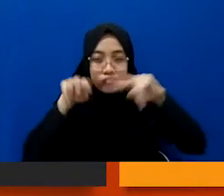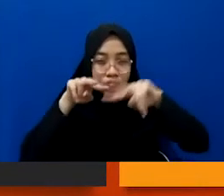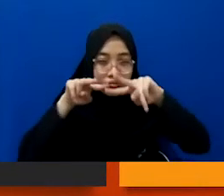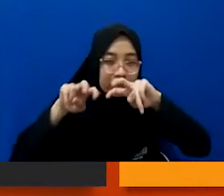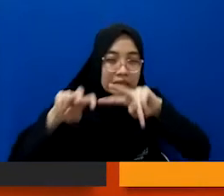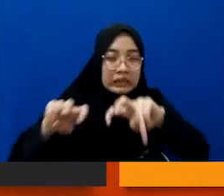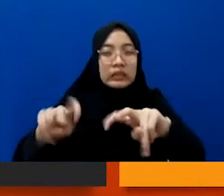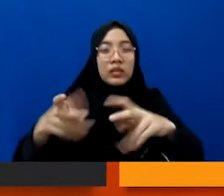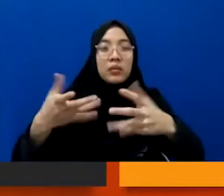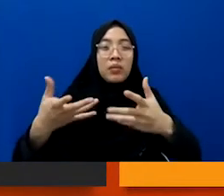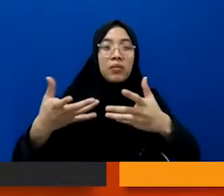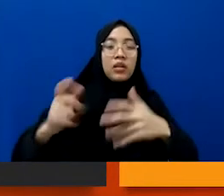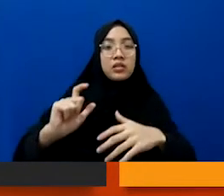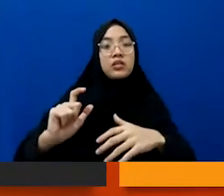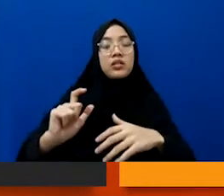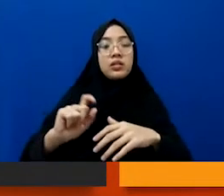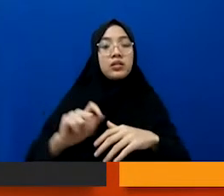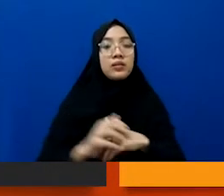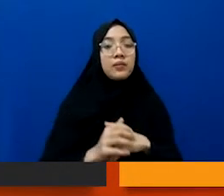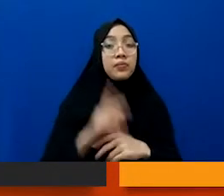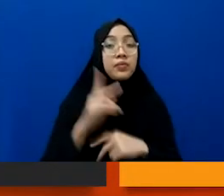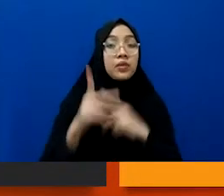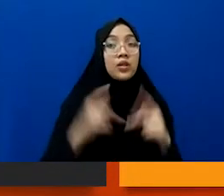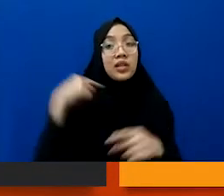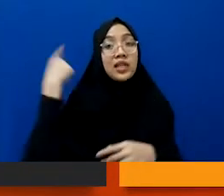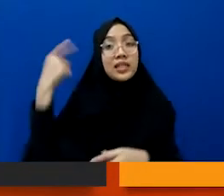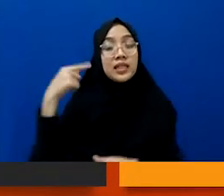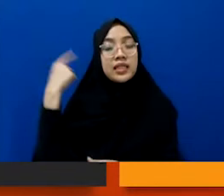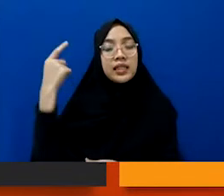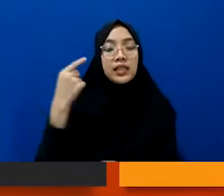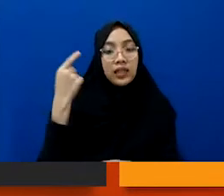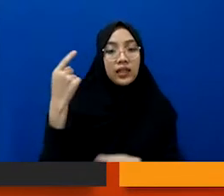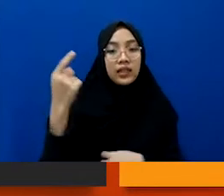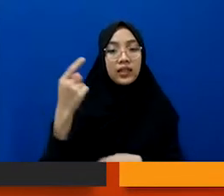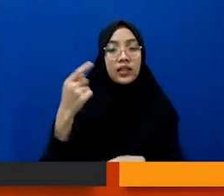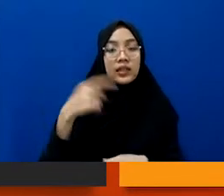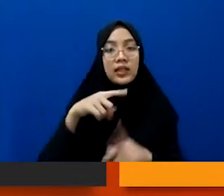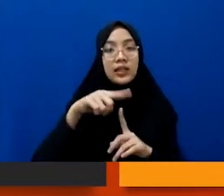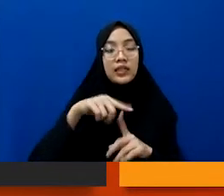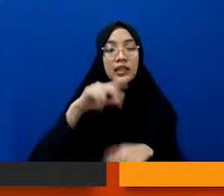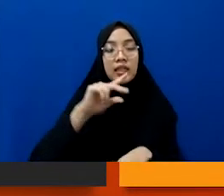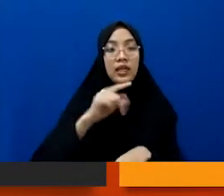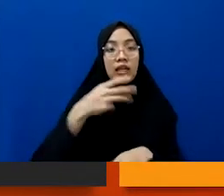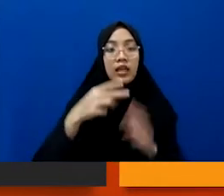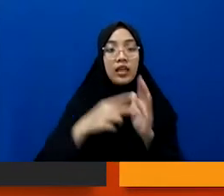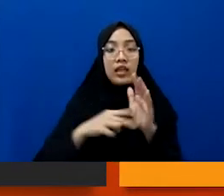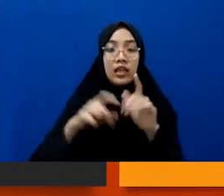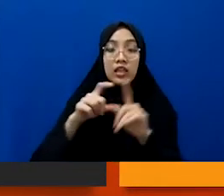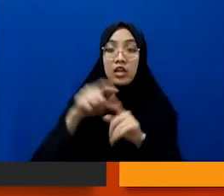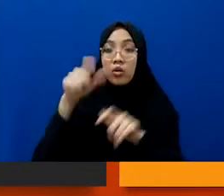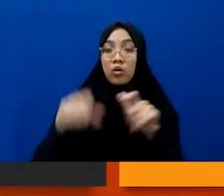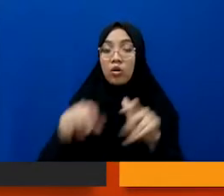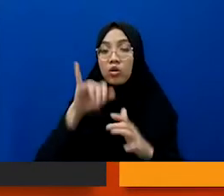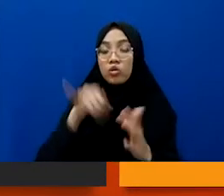Biasanya kalau yang sering menjadi trend orang atau jurnalis